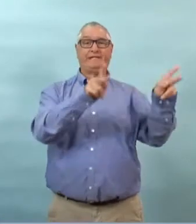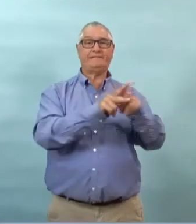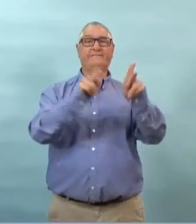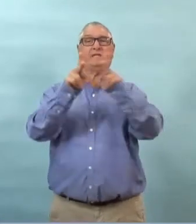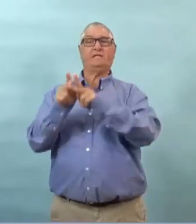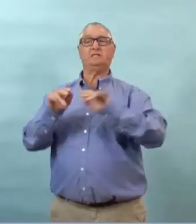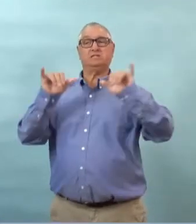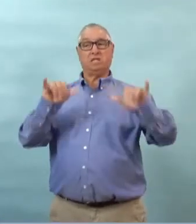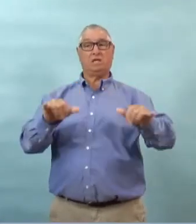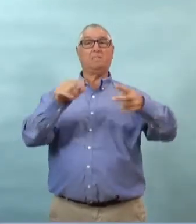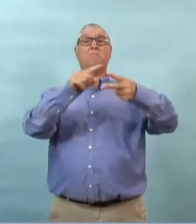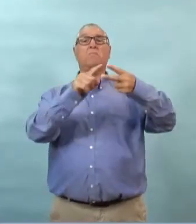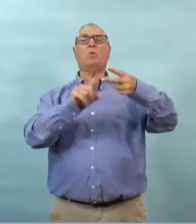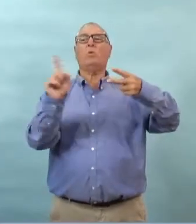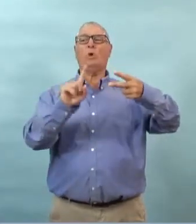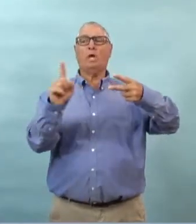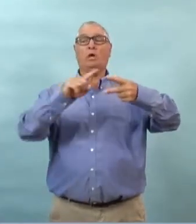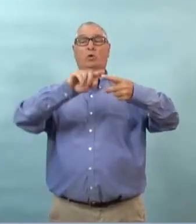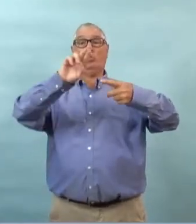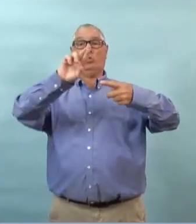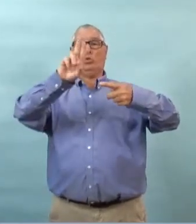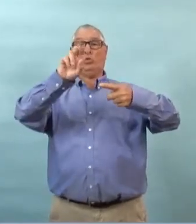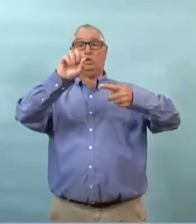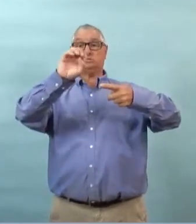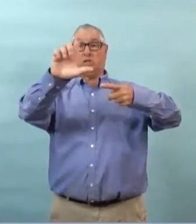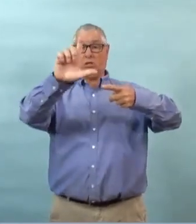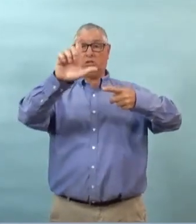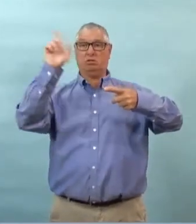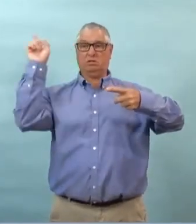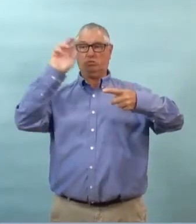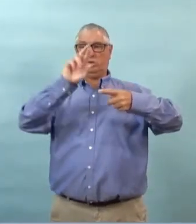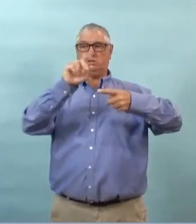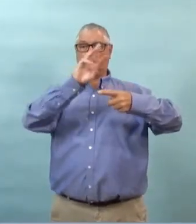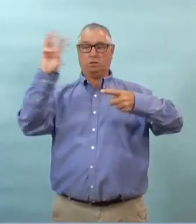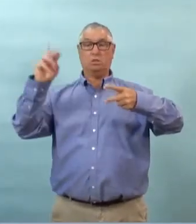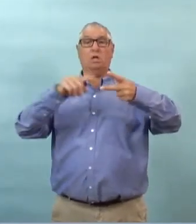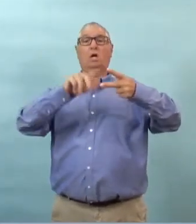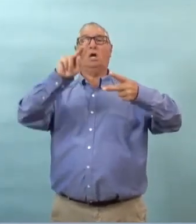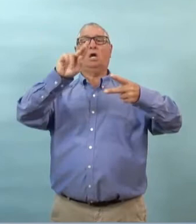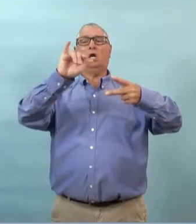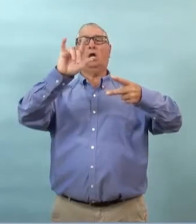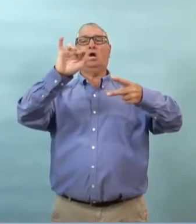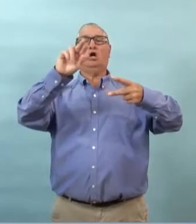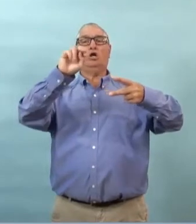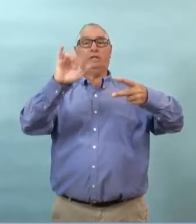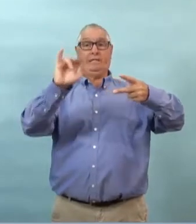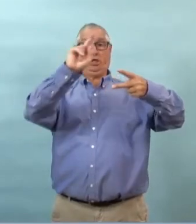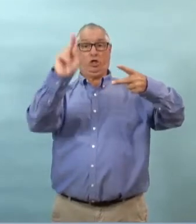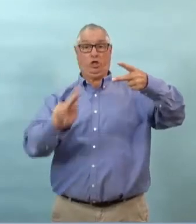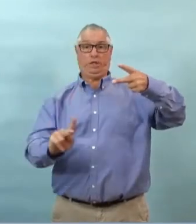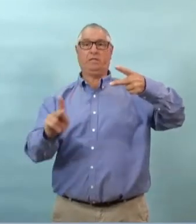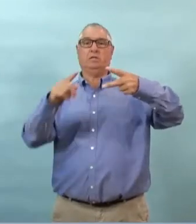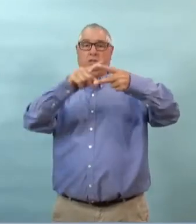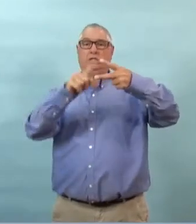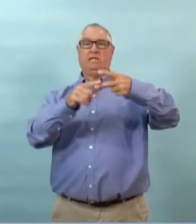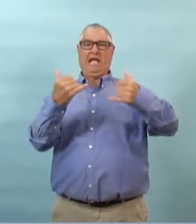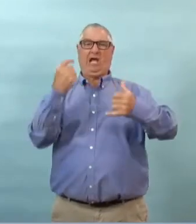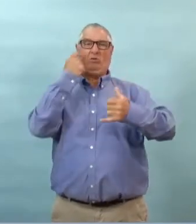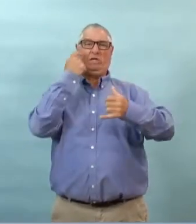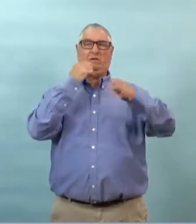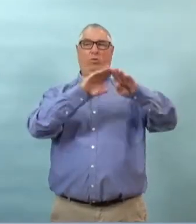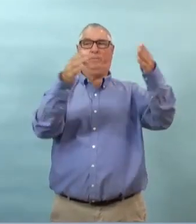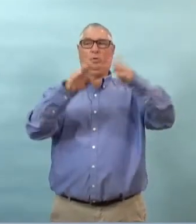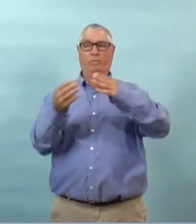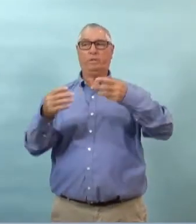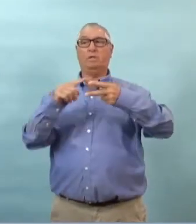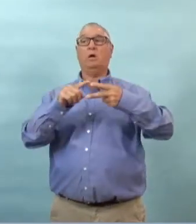sont ouvertes des sites temporaires qui vont demeurer ouvert à recel et et qu'il en est à qu'il en est le